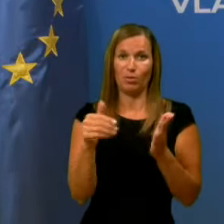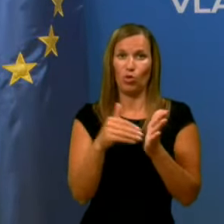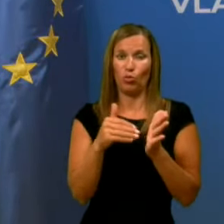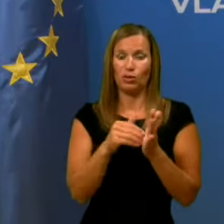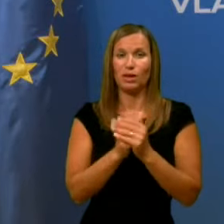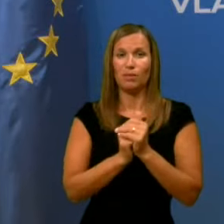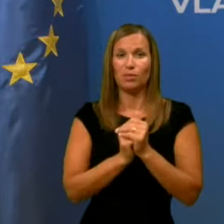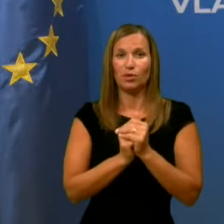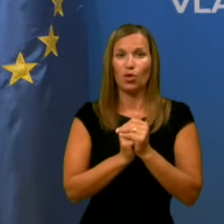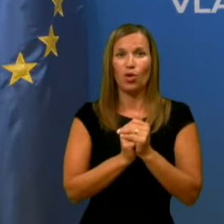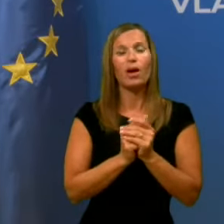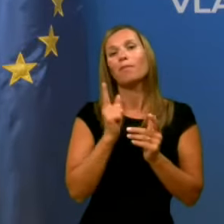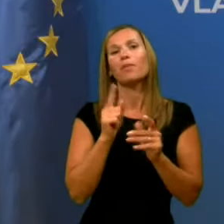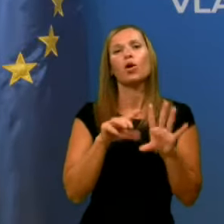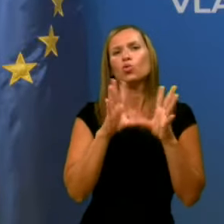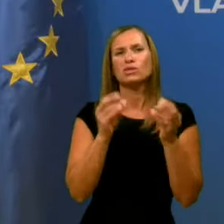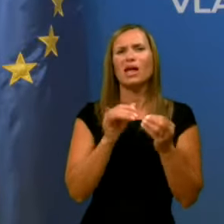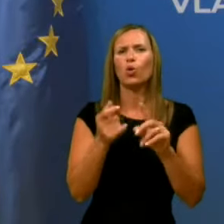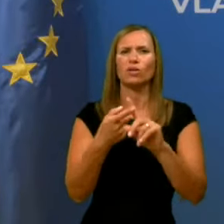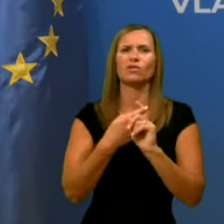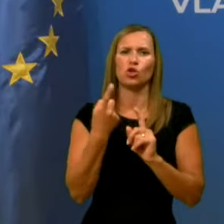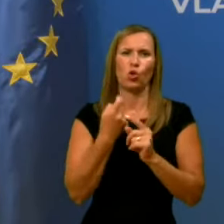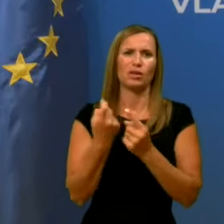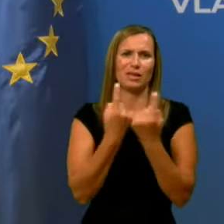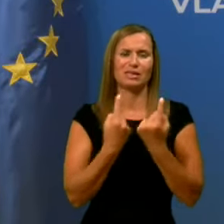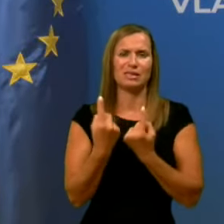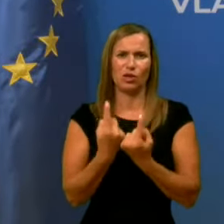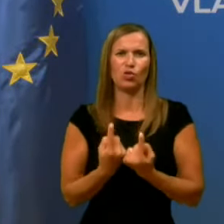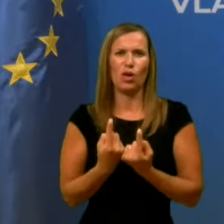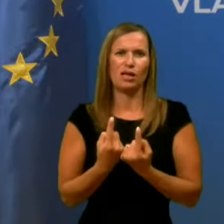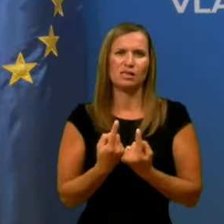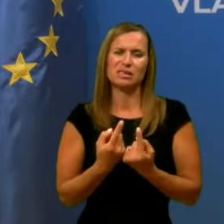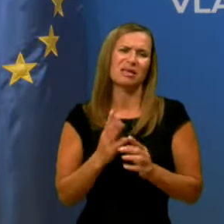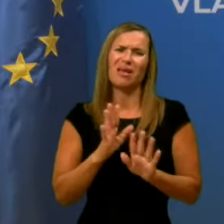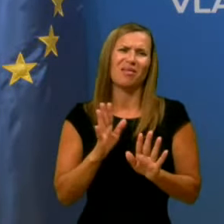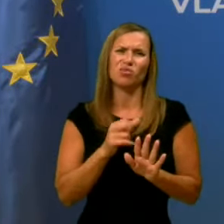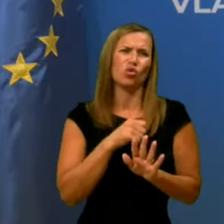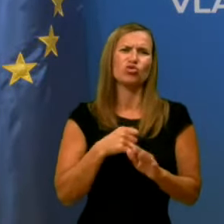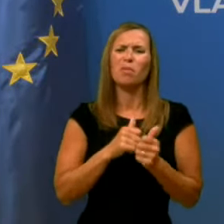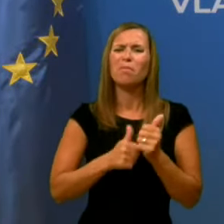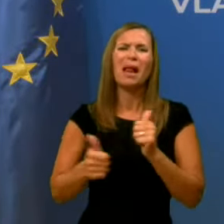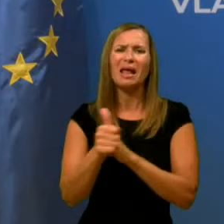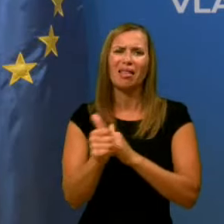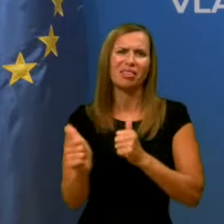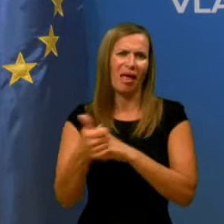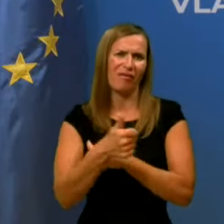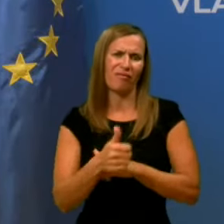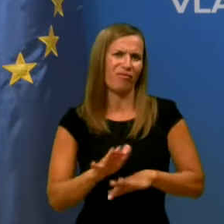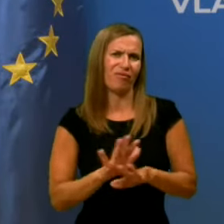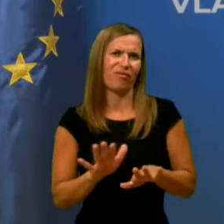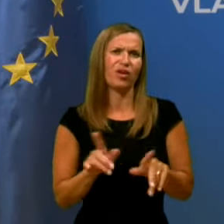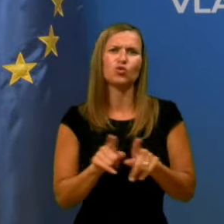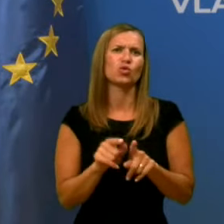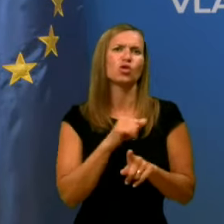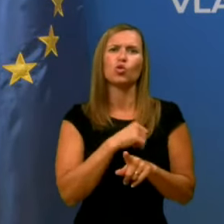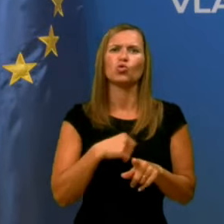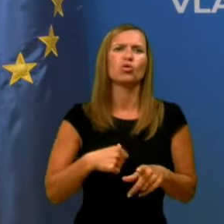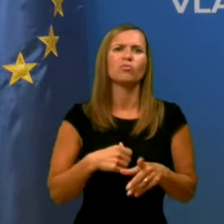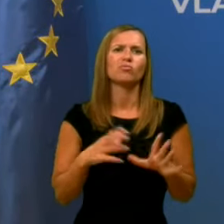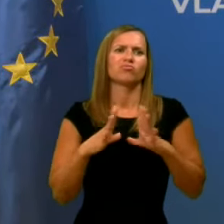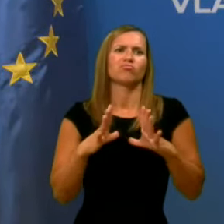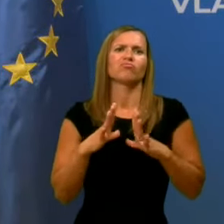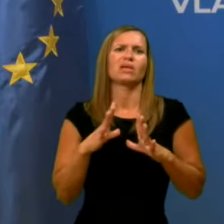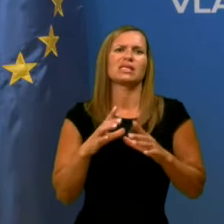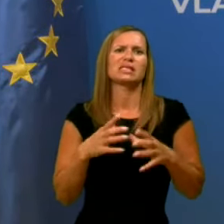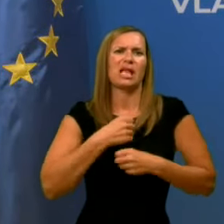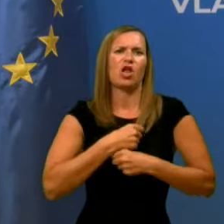ampak, pravim, odvisno je od situacije in jaz ne bi prehiteval dogodkov, tudi ne želim seveda strašiti ljudi, ker to ni potrebno